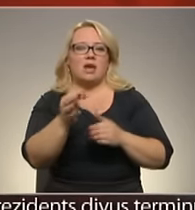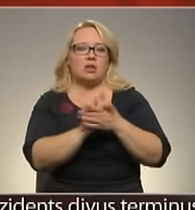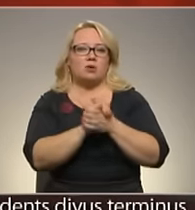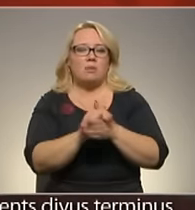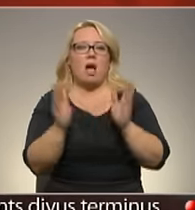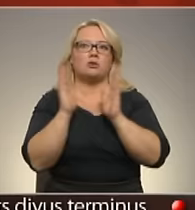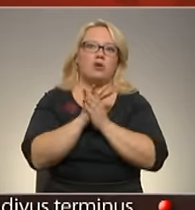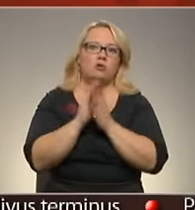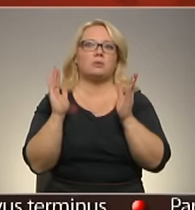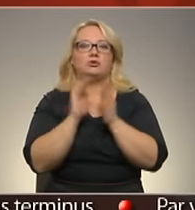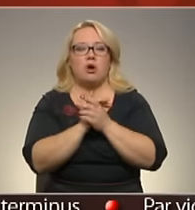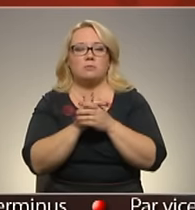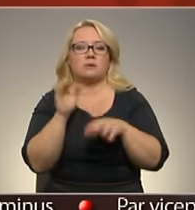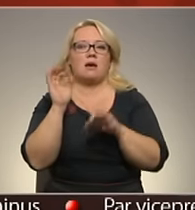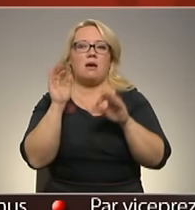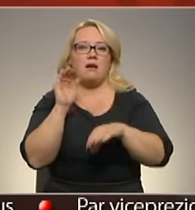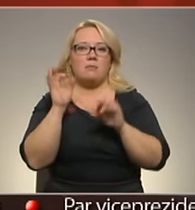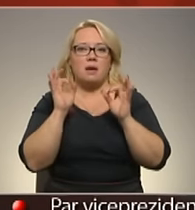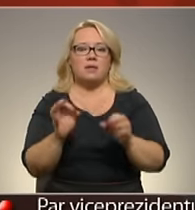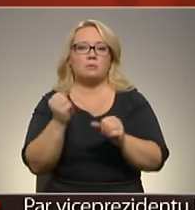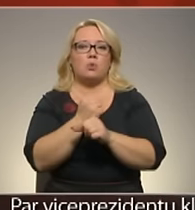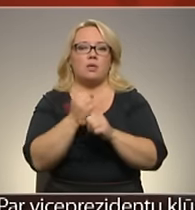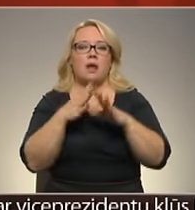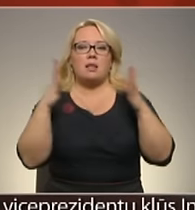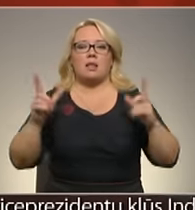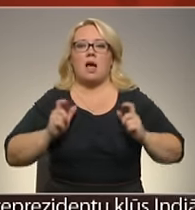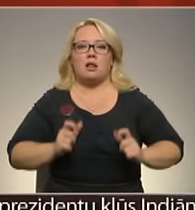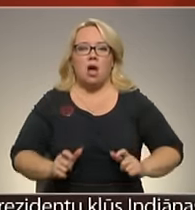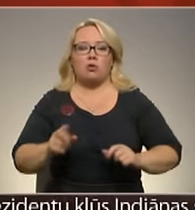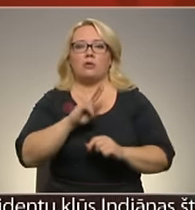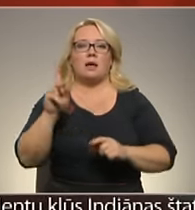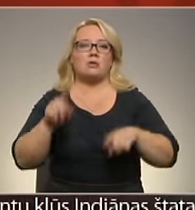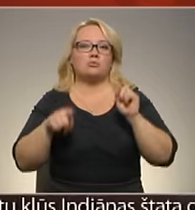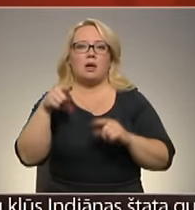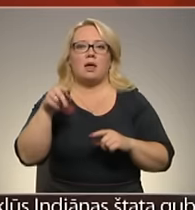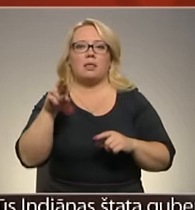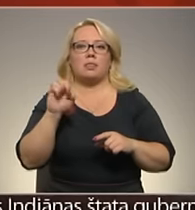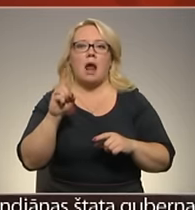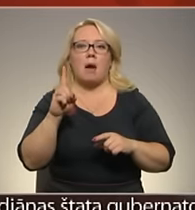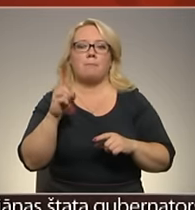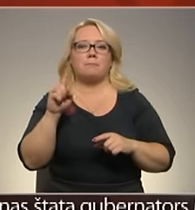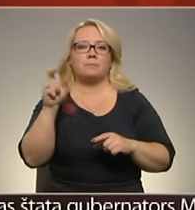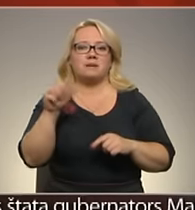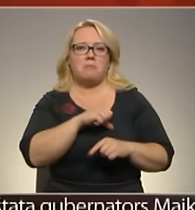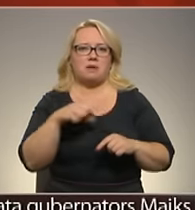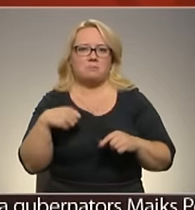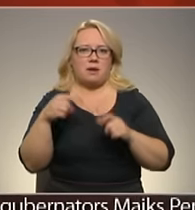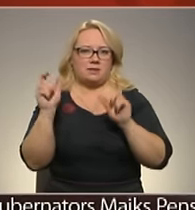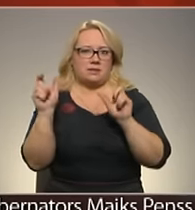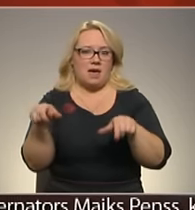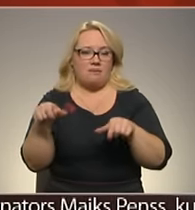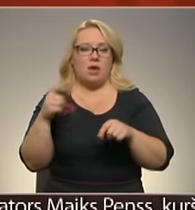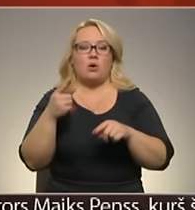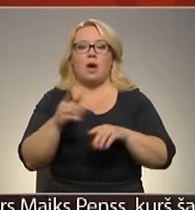šausmas ar šausmas, patiesībā nodara vēl lielāku ļaunumu nekā dažbrīd Donald Trumps pats par sevi, jo